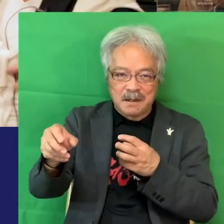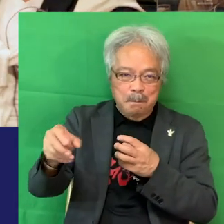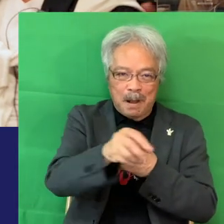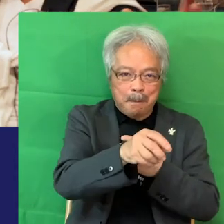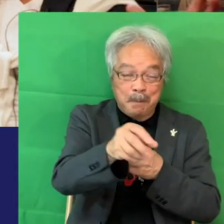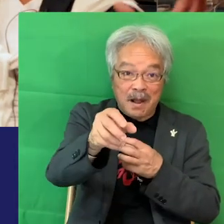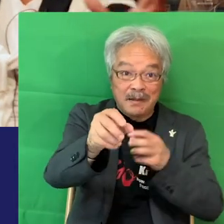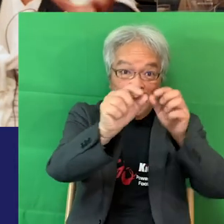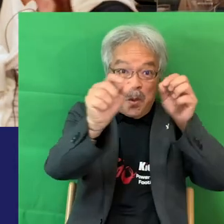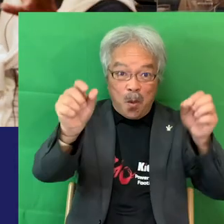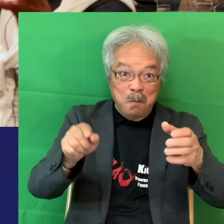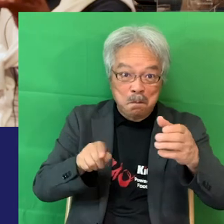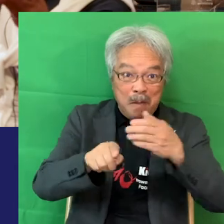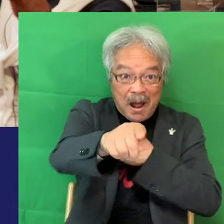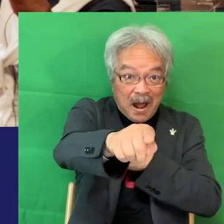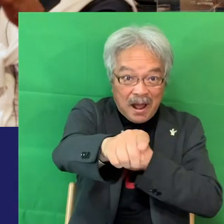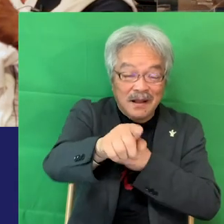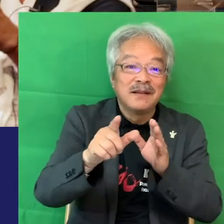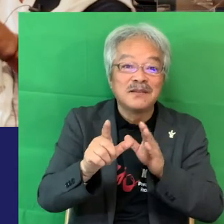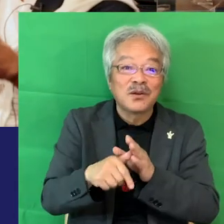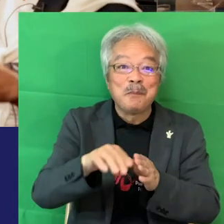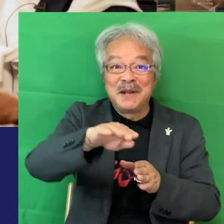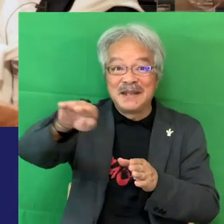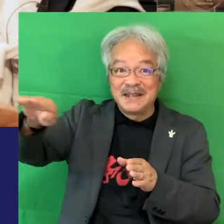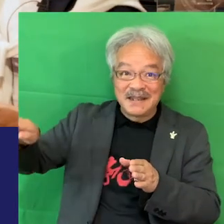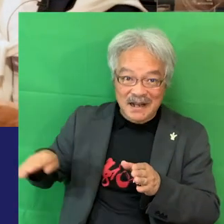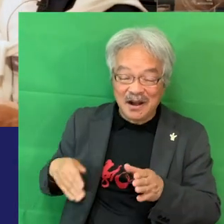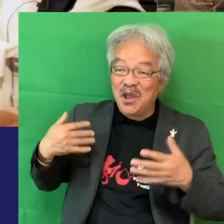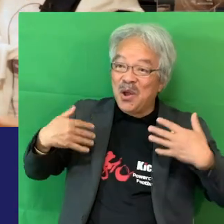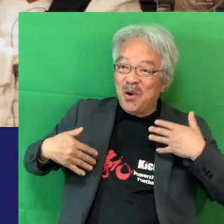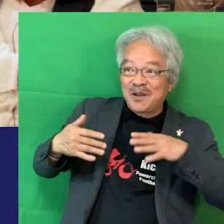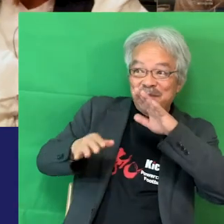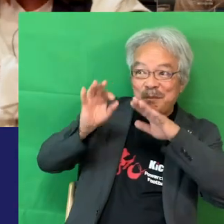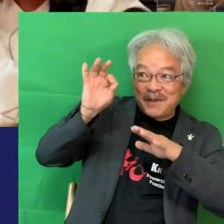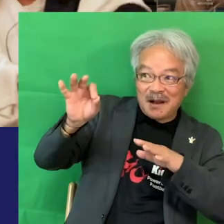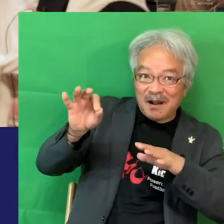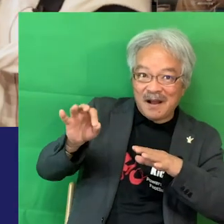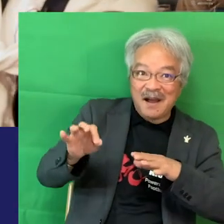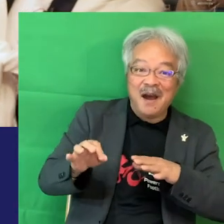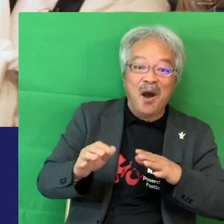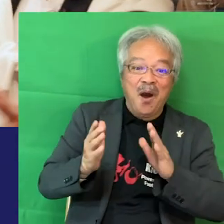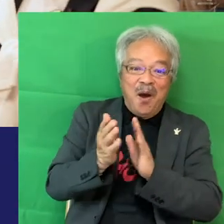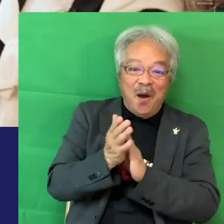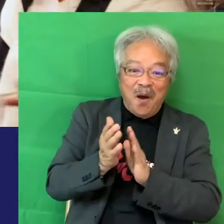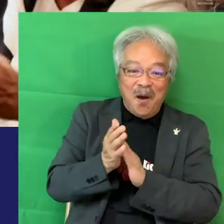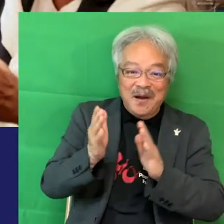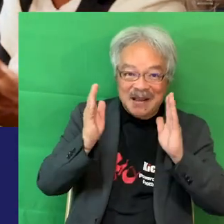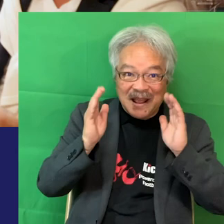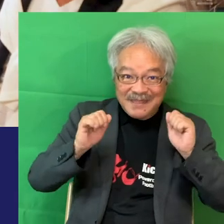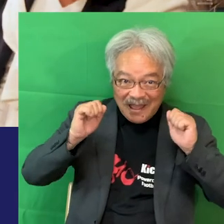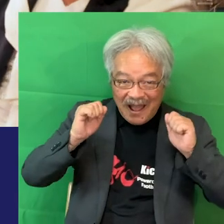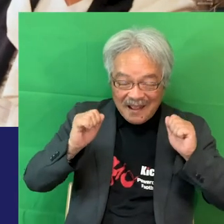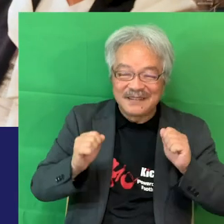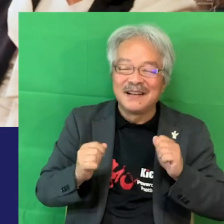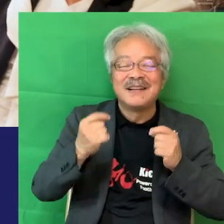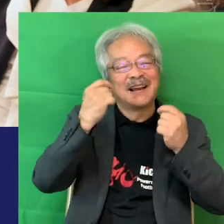時のみんなの喜びの仕方を見てるとやんばったよなみんなみたいな感じのけるねそう